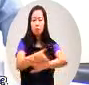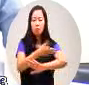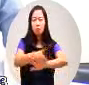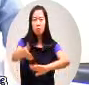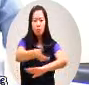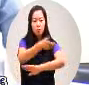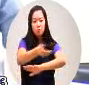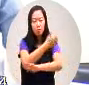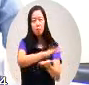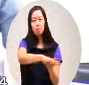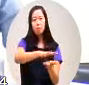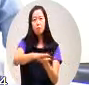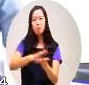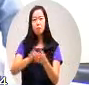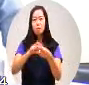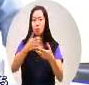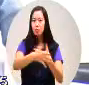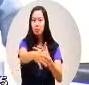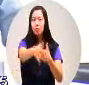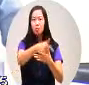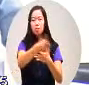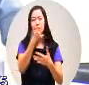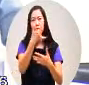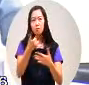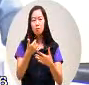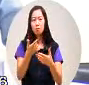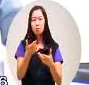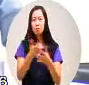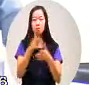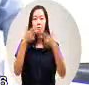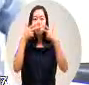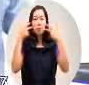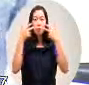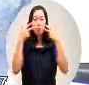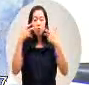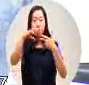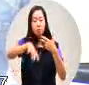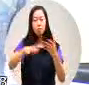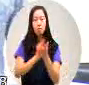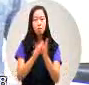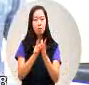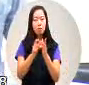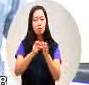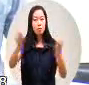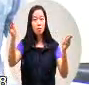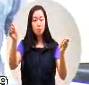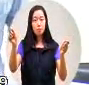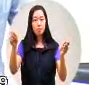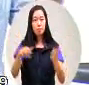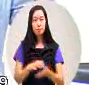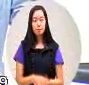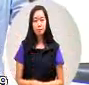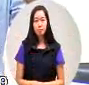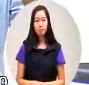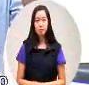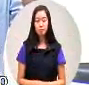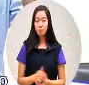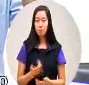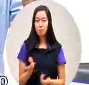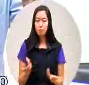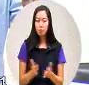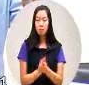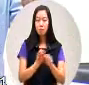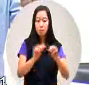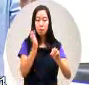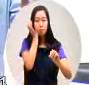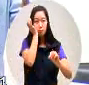因为你轻速的位置有时候离开部落太原也稀让土石